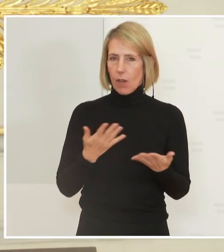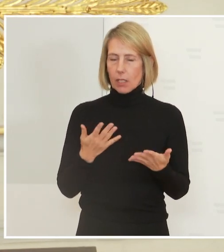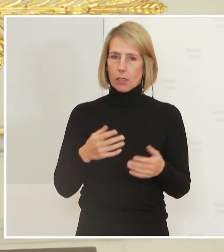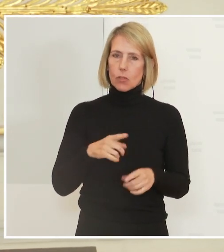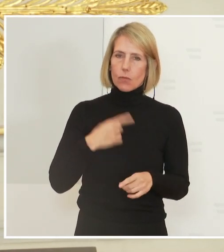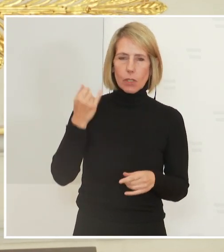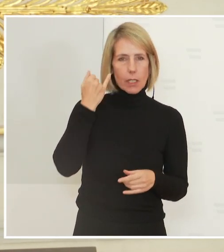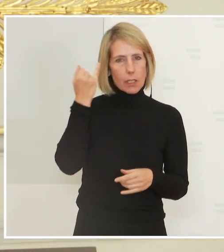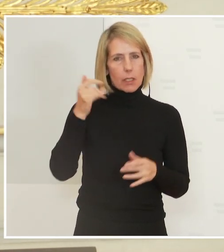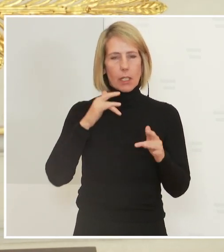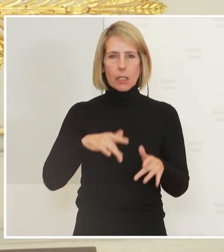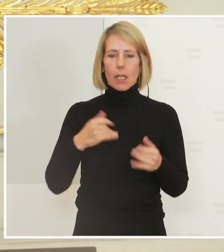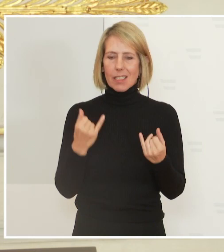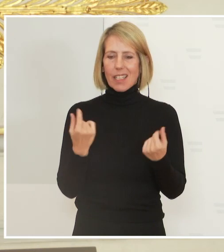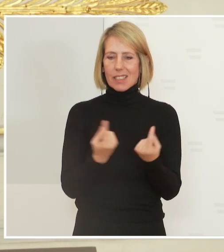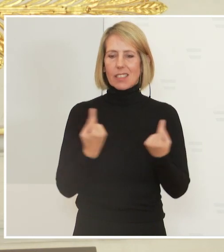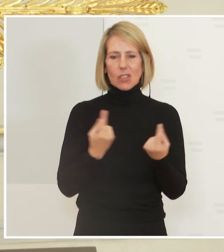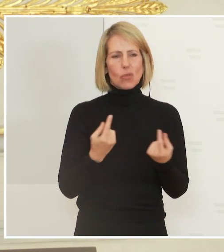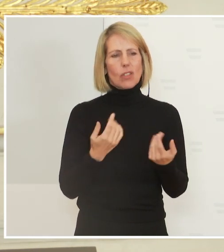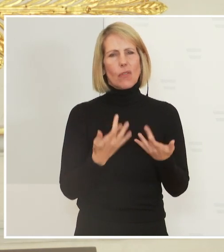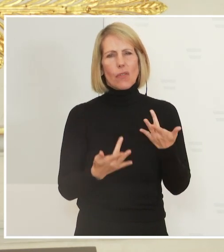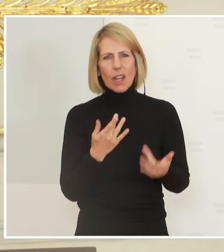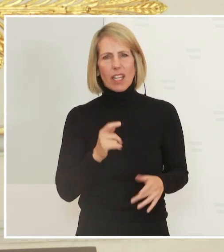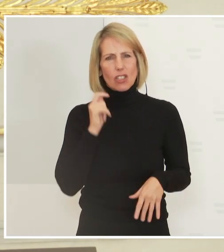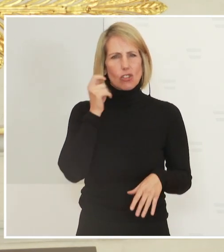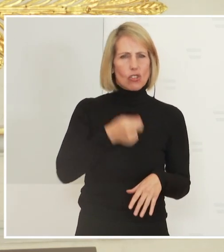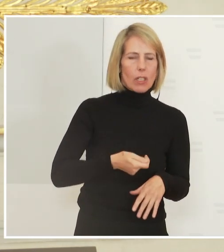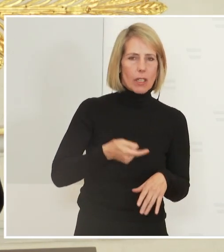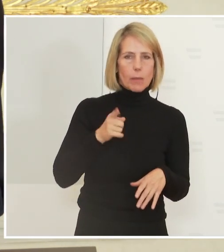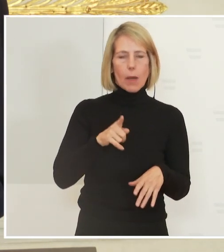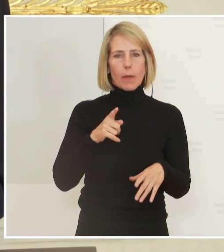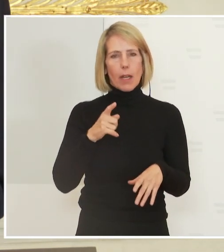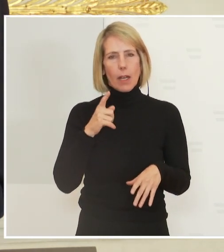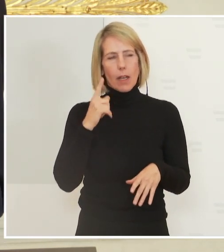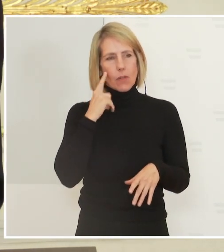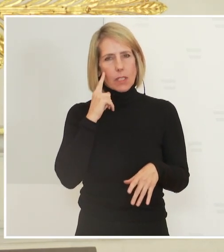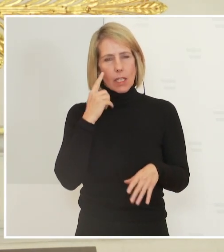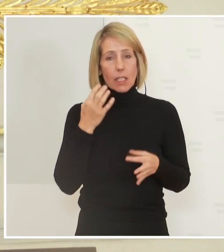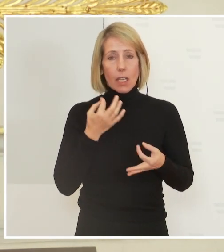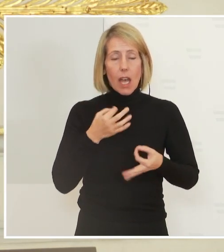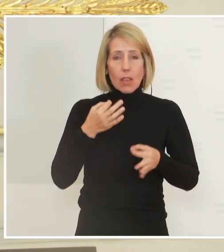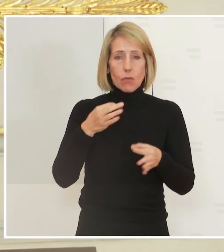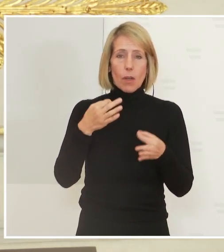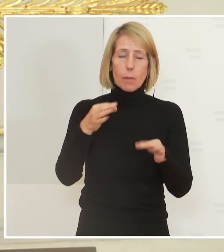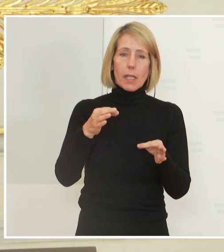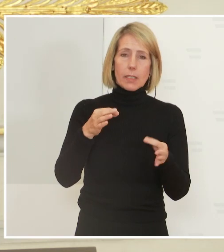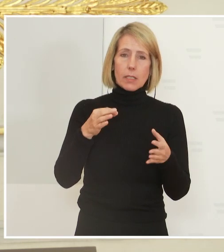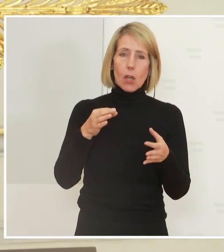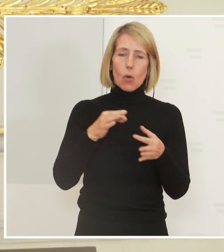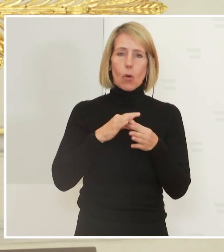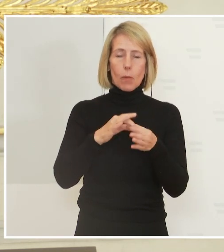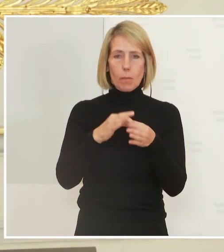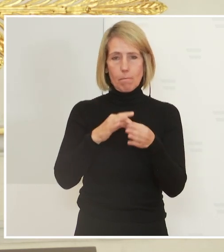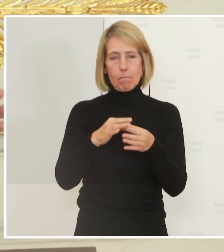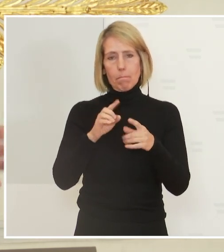wir auch ein bisschen so schlimm die jetzige Situation sein mag, auch in Richtung Verbesserungen, Erleichterungen, wenn Sie so möchten, auch in die andere